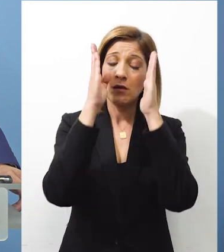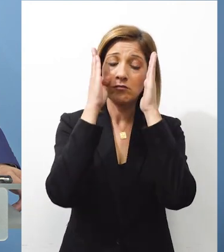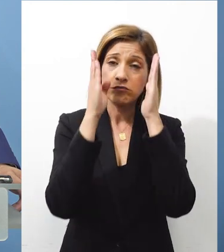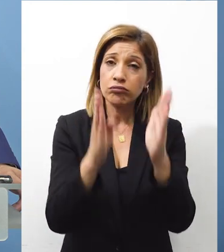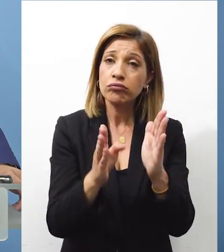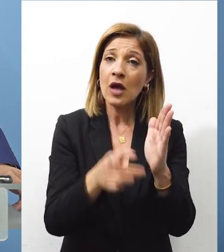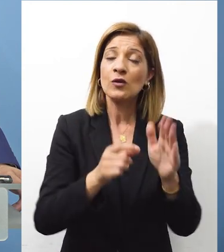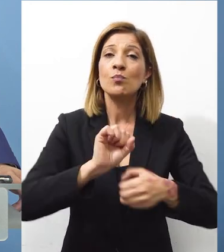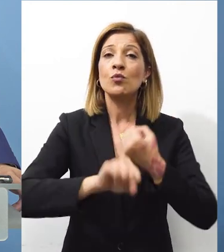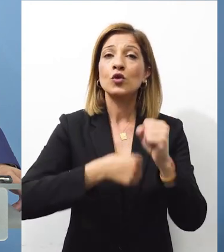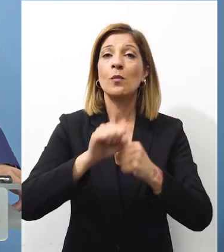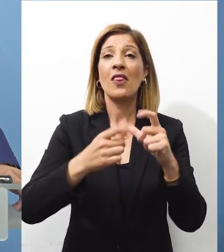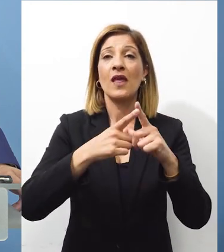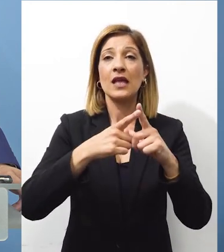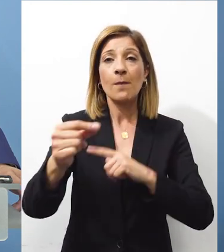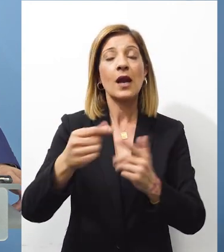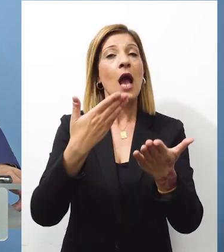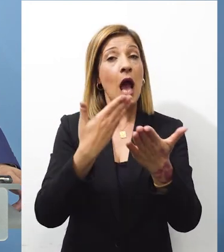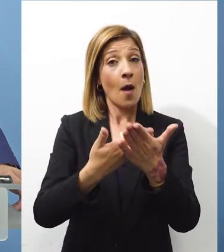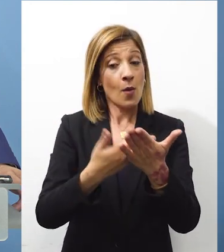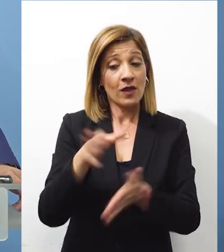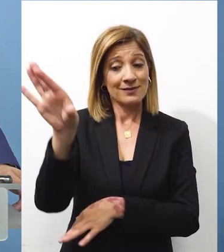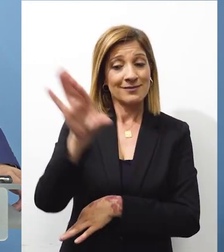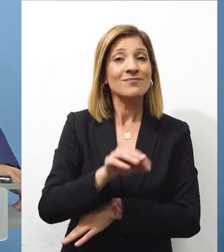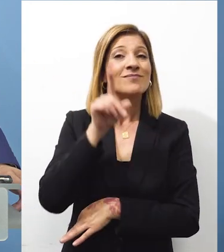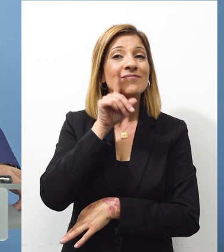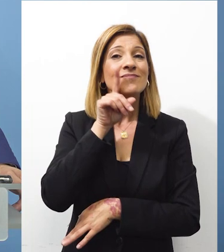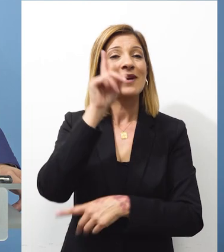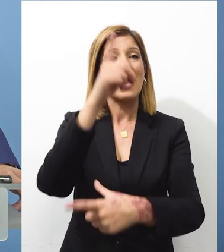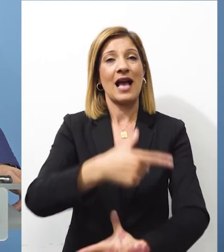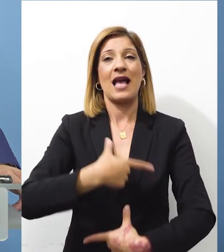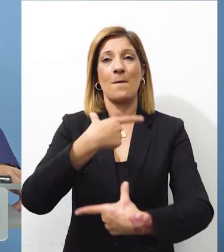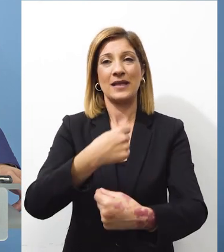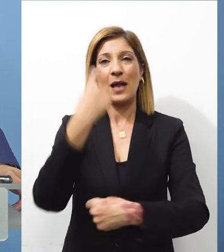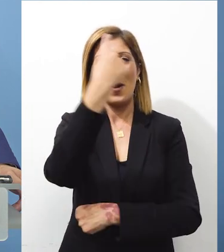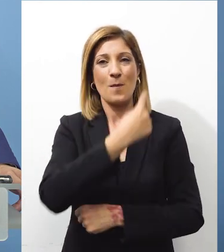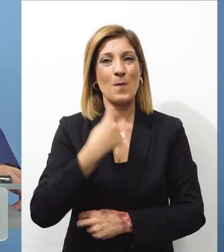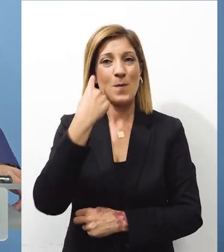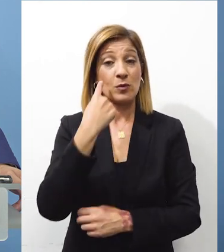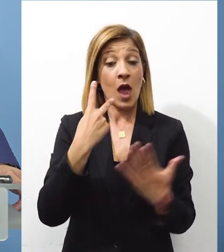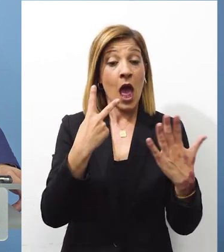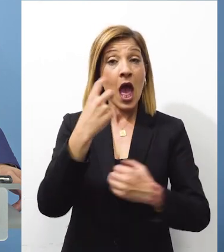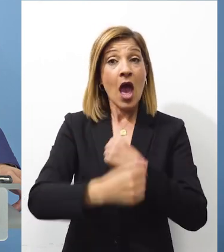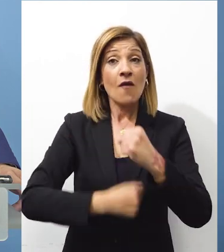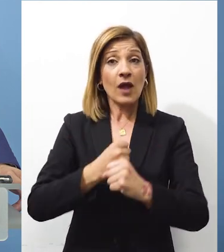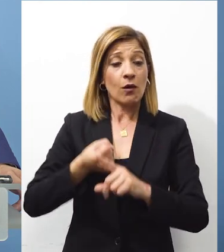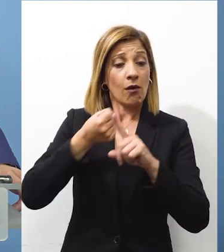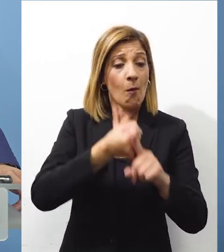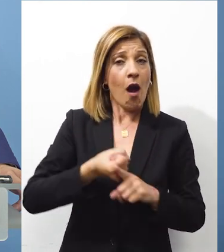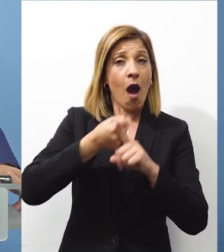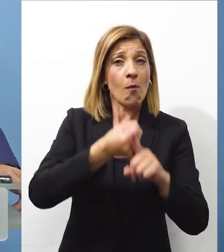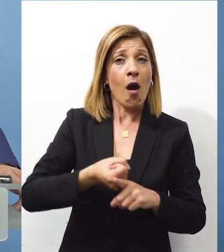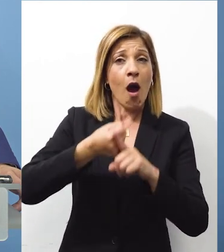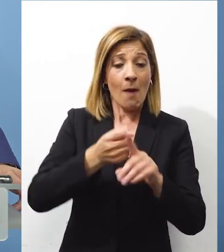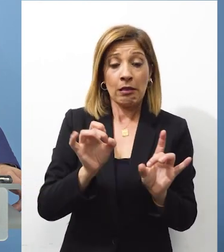την προσπάθεια και αυτό το αποδεικνύει και μέσα από τον διορισμό της κυρίας Ολγκίνος προσωπικής του απεσταλμένης μετά από 7 χρόνια δυστυχώς στέλματος στο